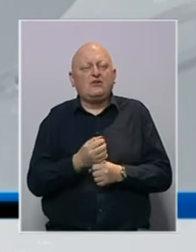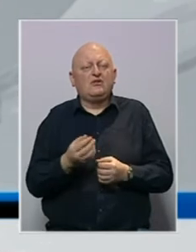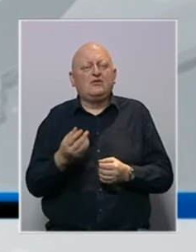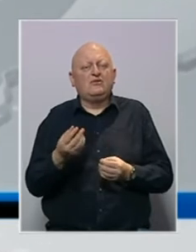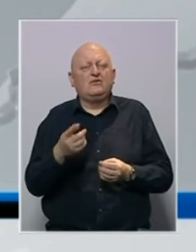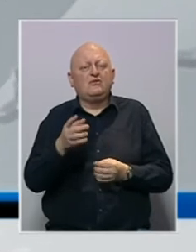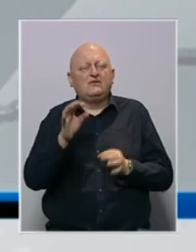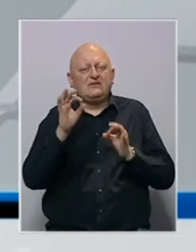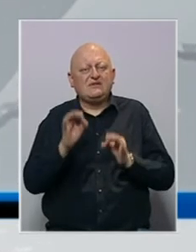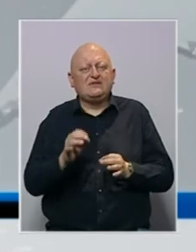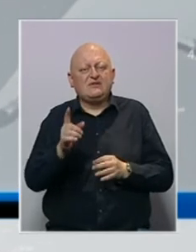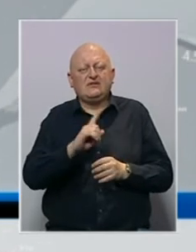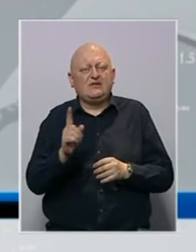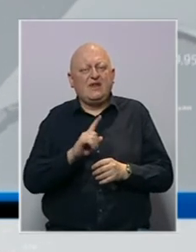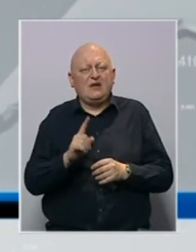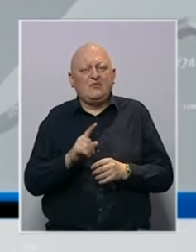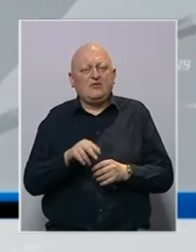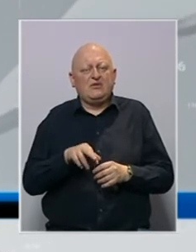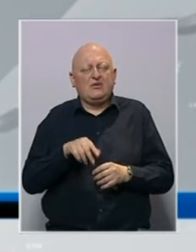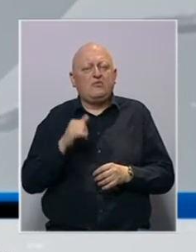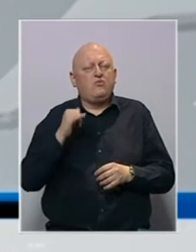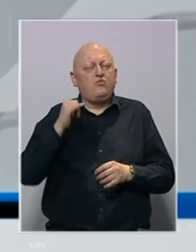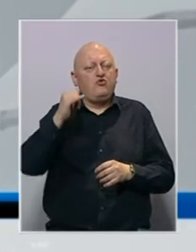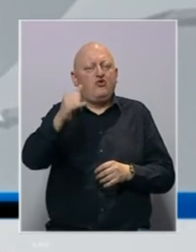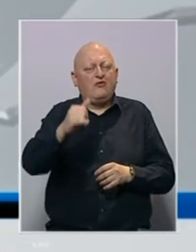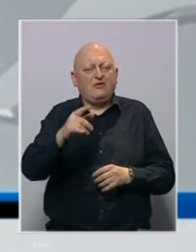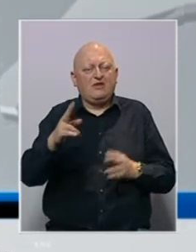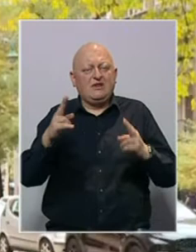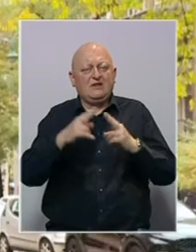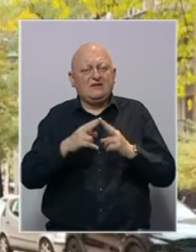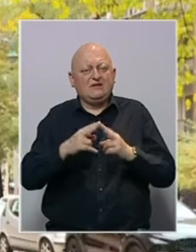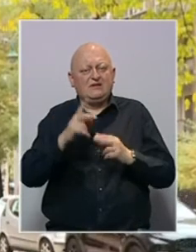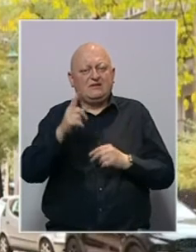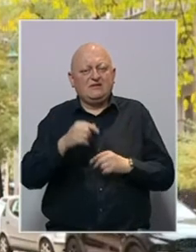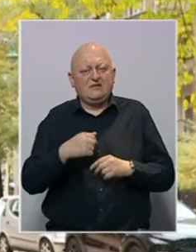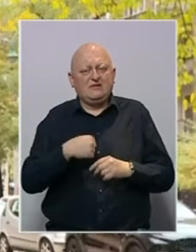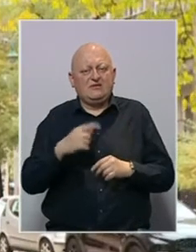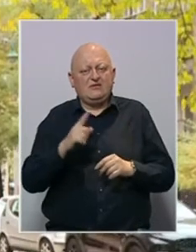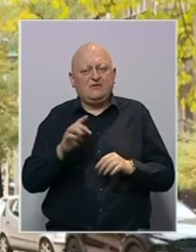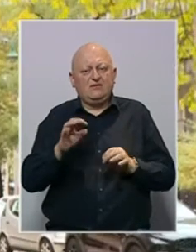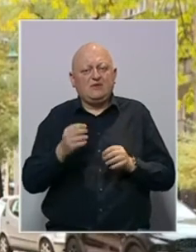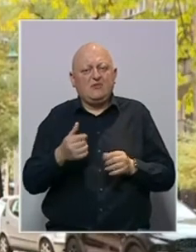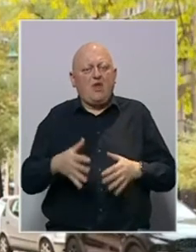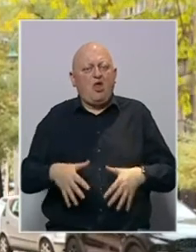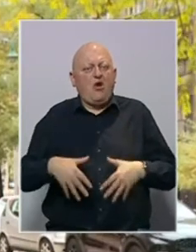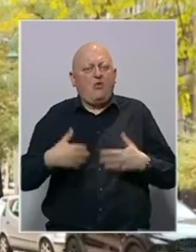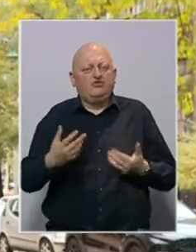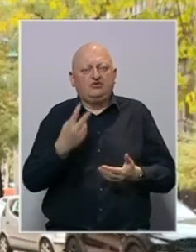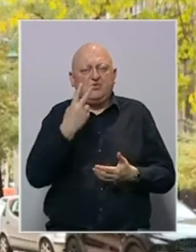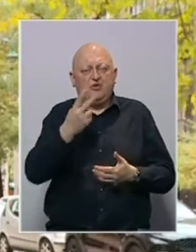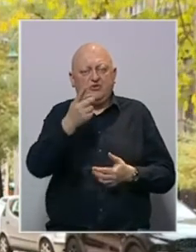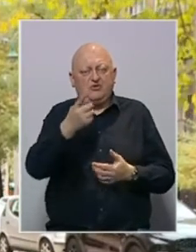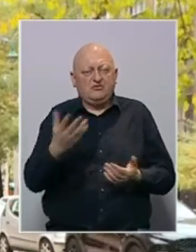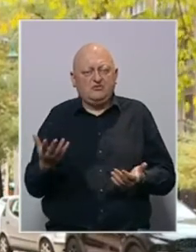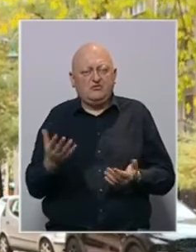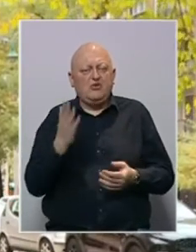onda sasvim sigurno da ona ne bi putovala i ne bi se sastojala. Ja nisam nimalo optimističan u pogledu toga